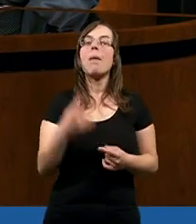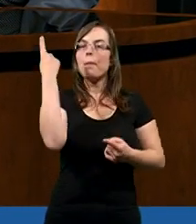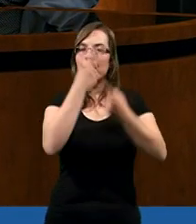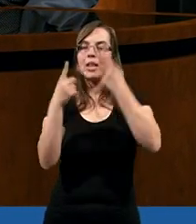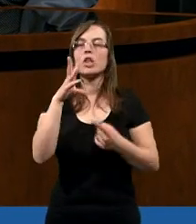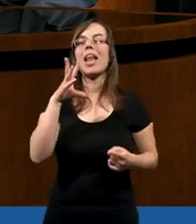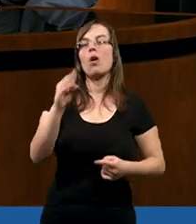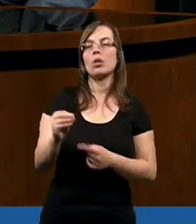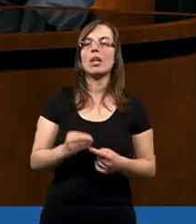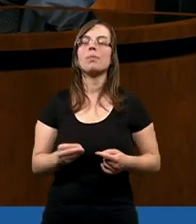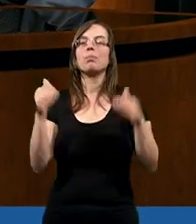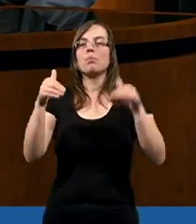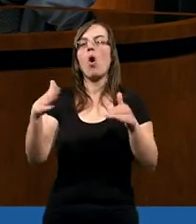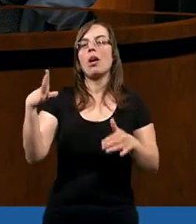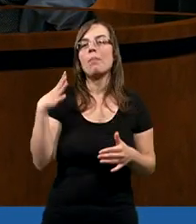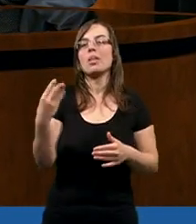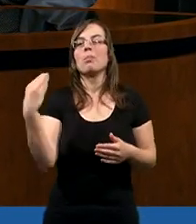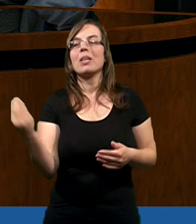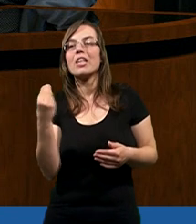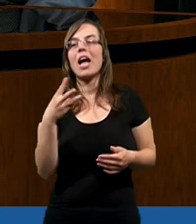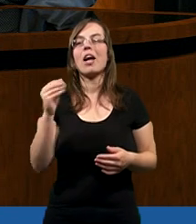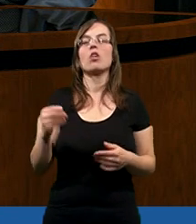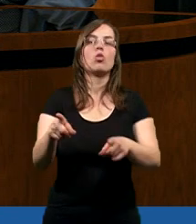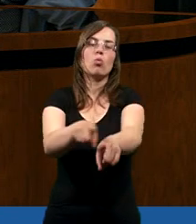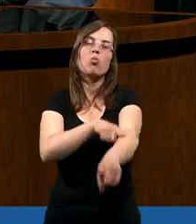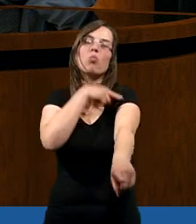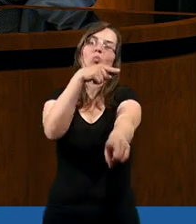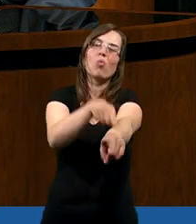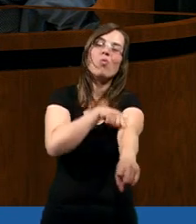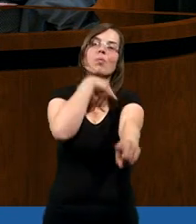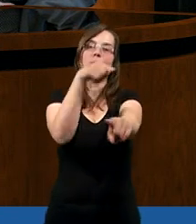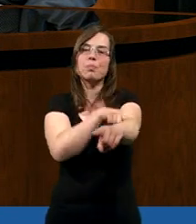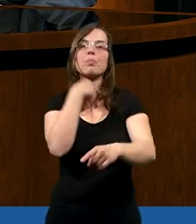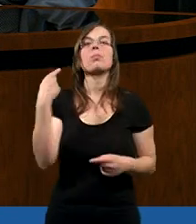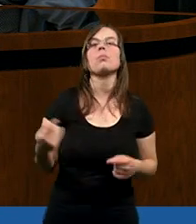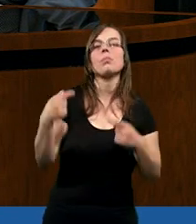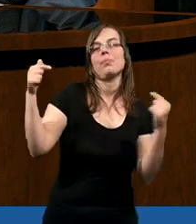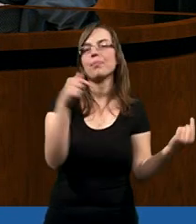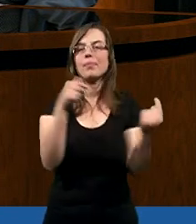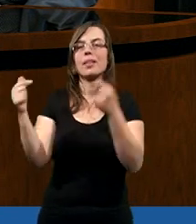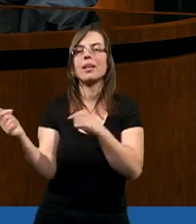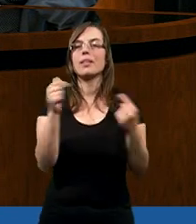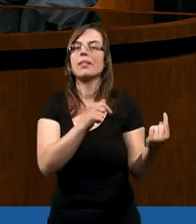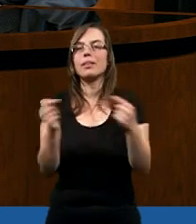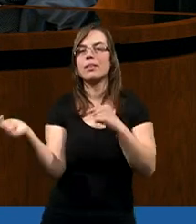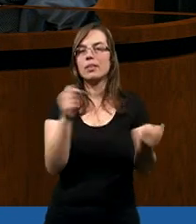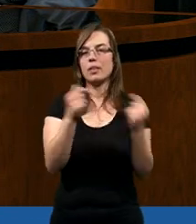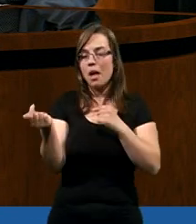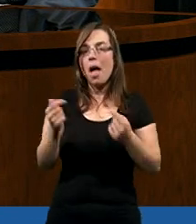Myślę, że moglibyśmy jeszcze długo dyskutować.